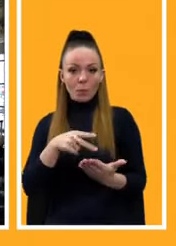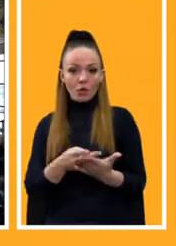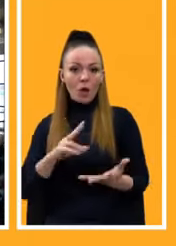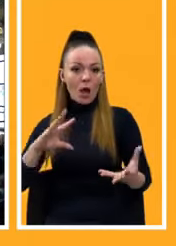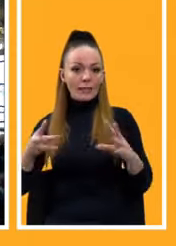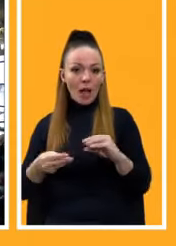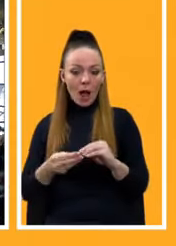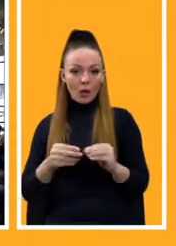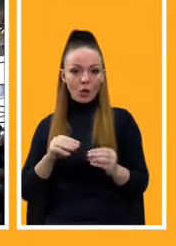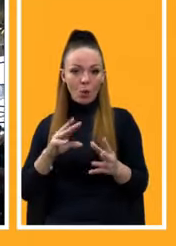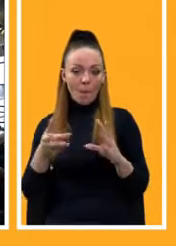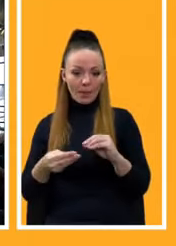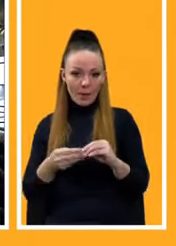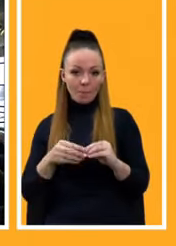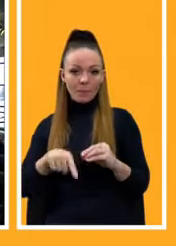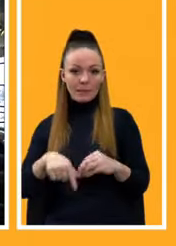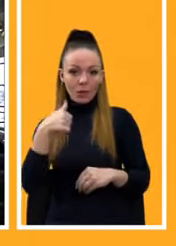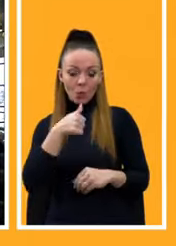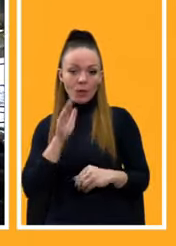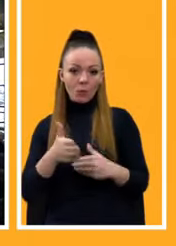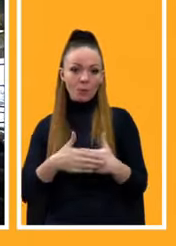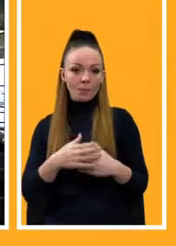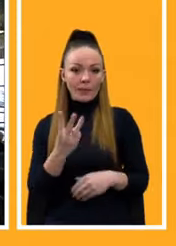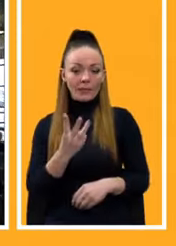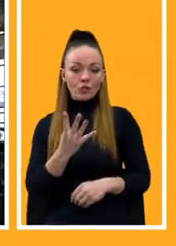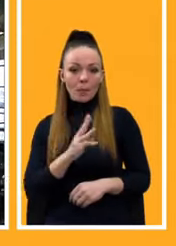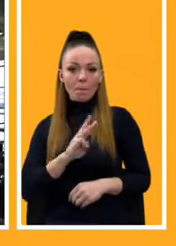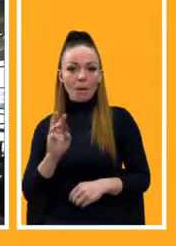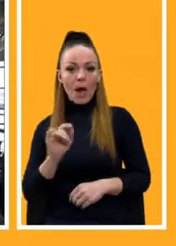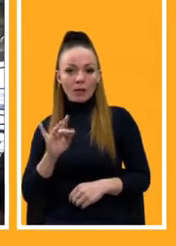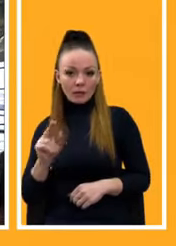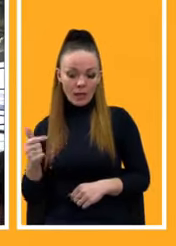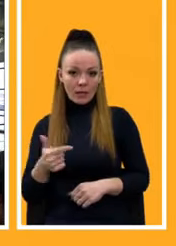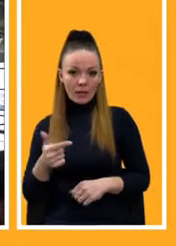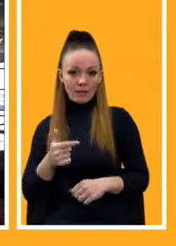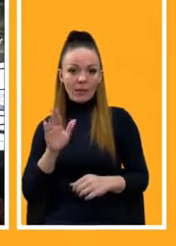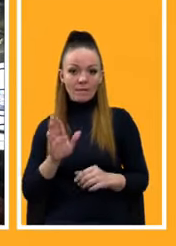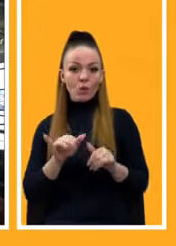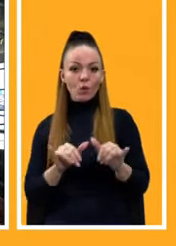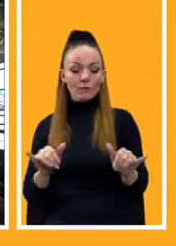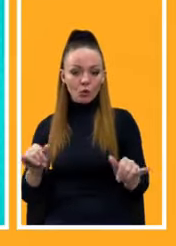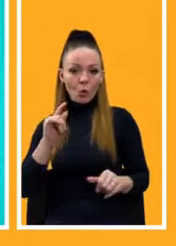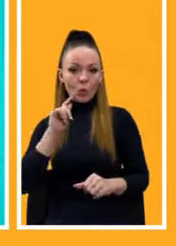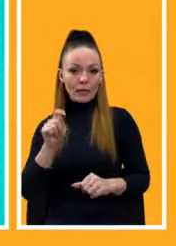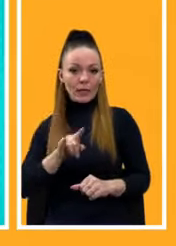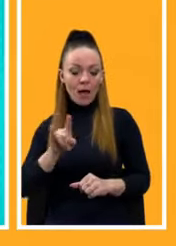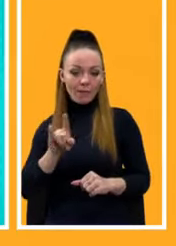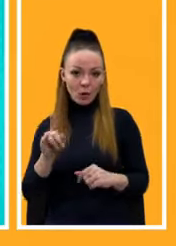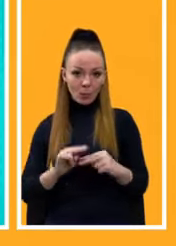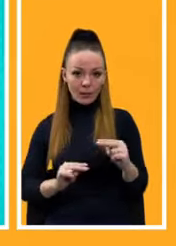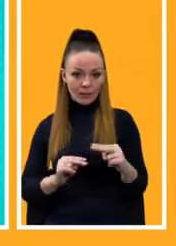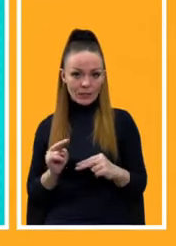інвестицій в ці роки складе понад 34 мільярди гривень власне в розвиток українського авіабудівництва.